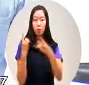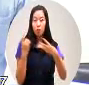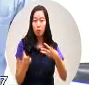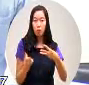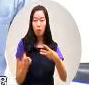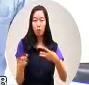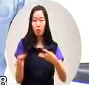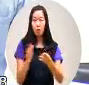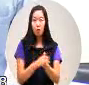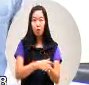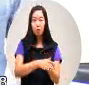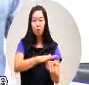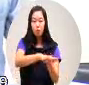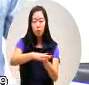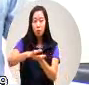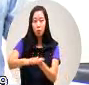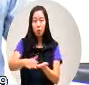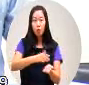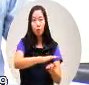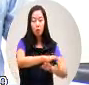亲疏工程有三十八件